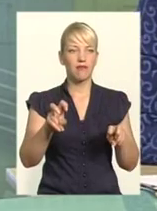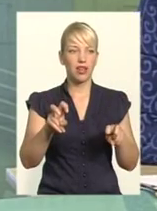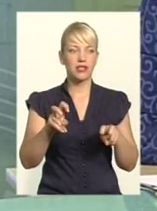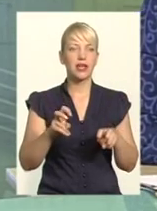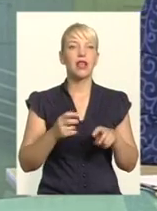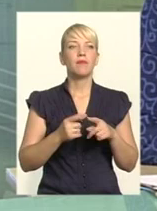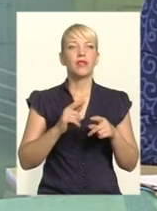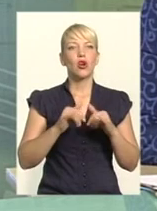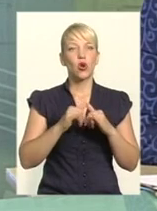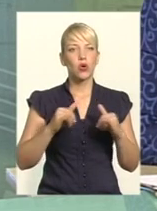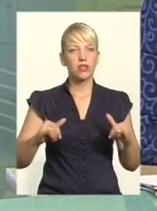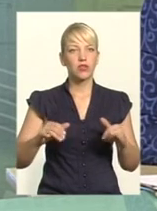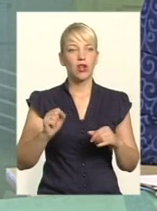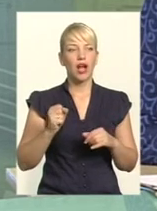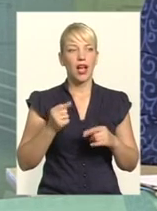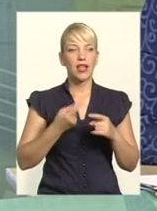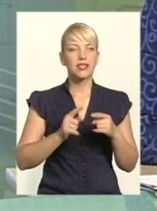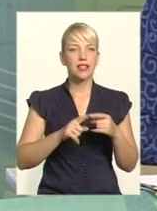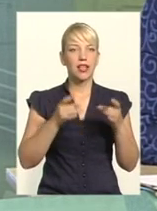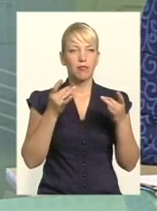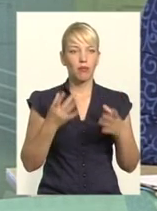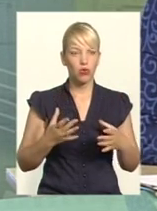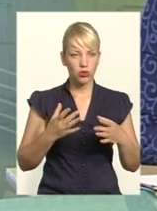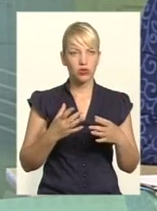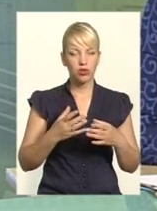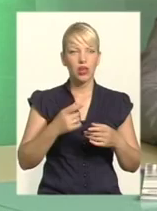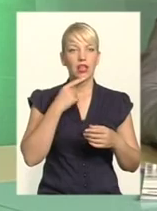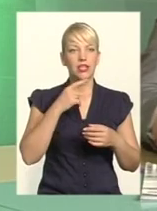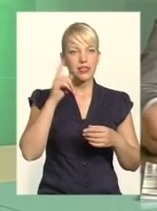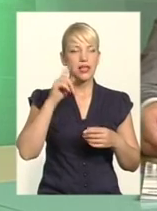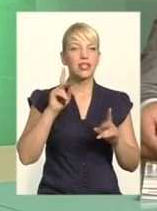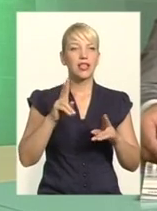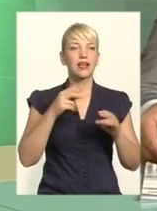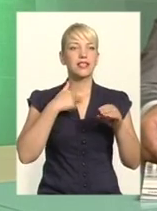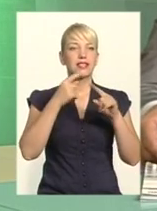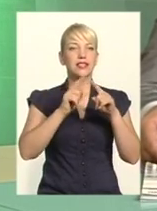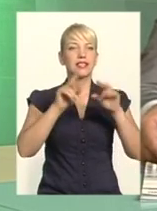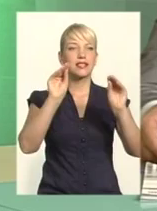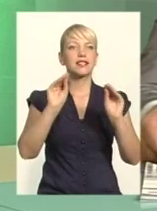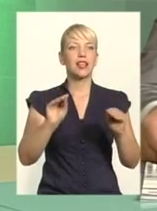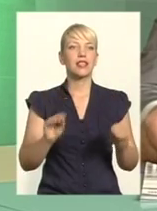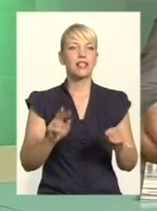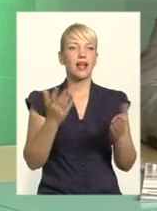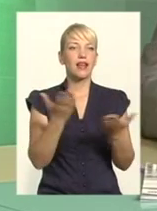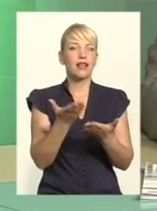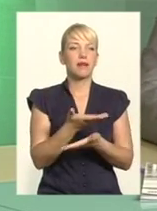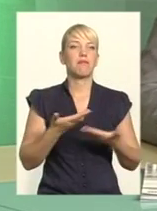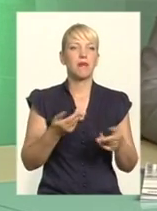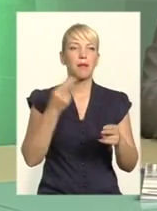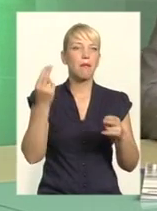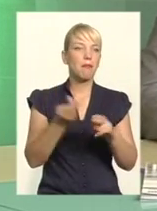А це просто, знаєте, статистика того, які ми безсилі, на жаль. В програмі